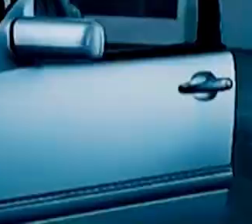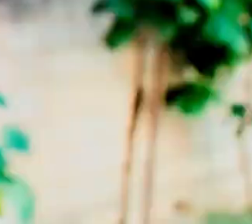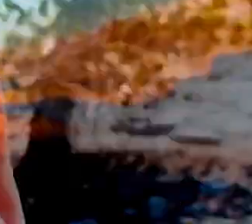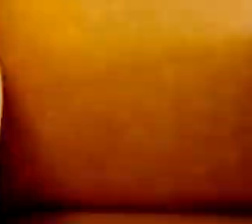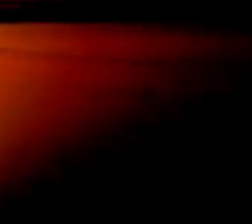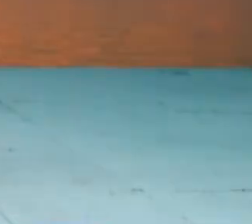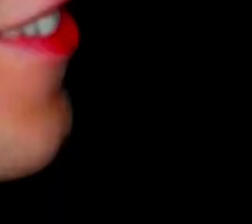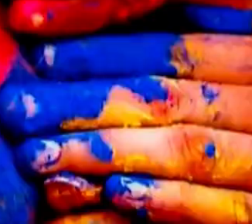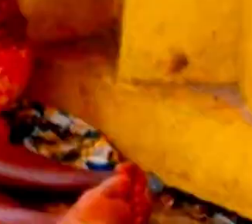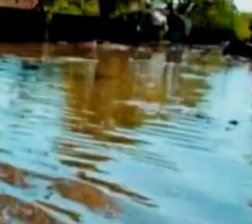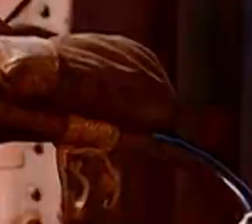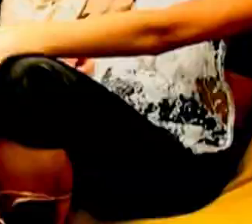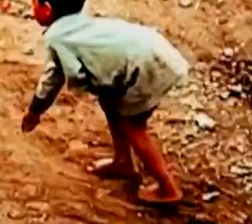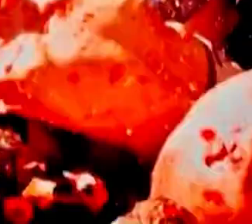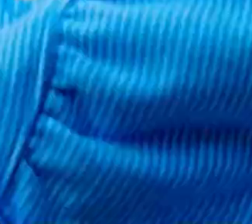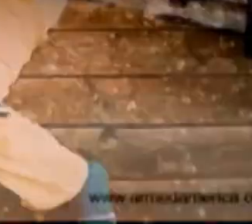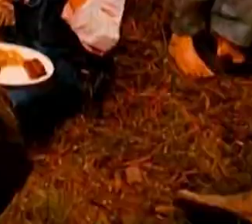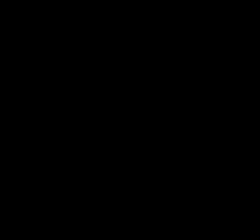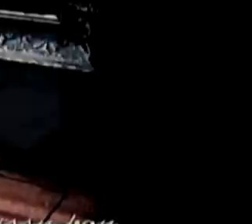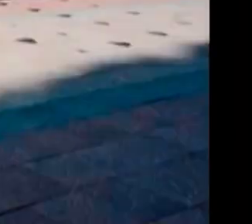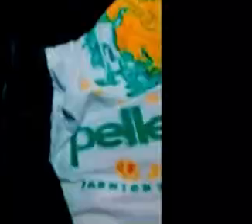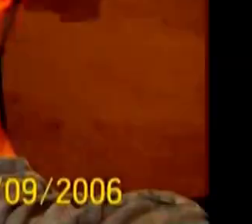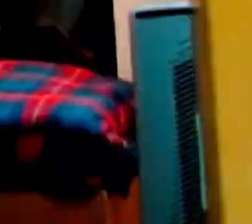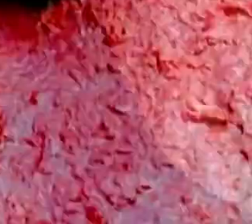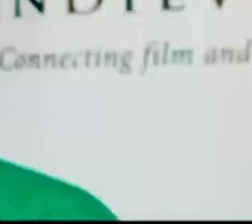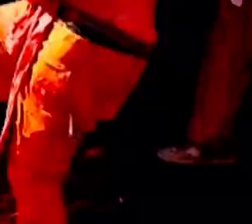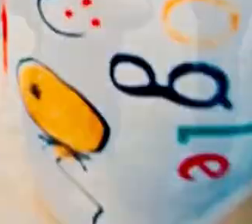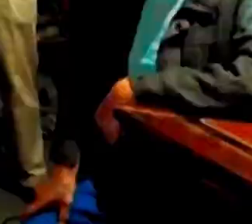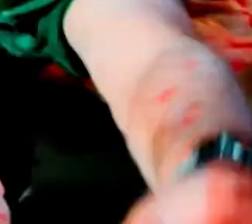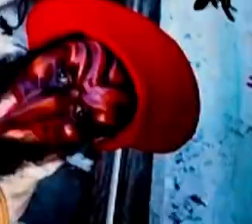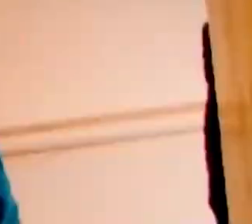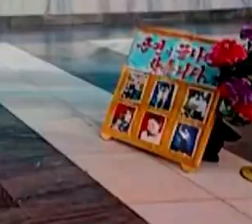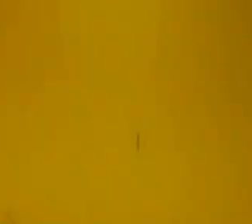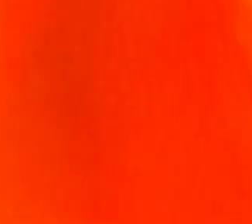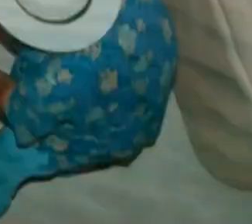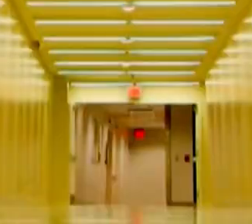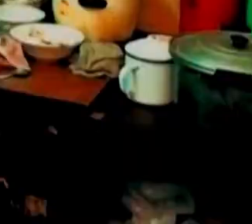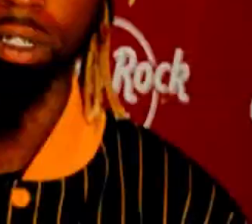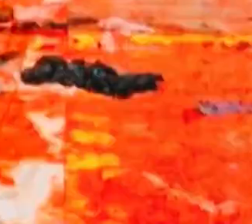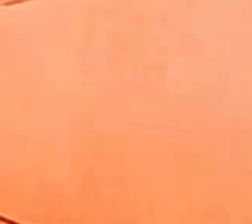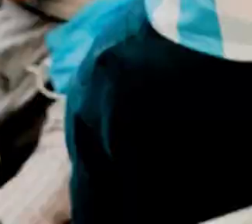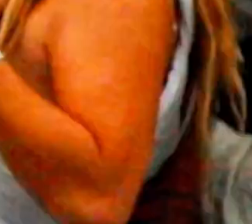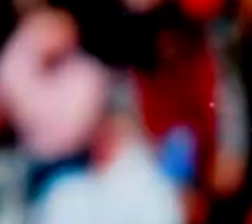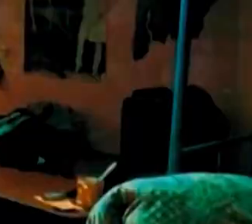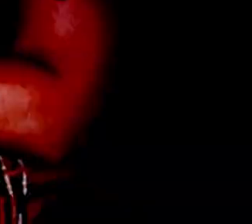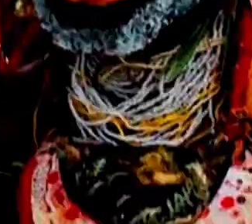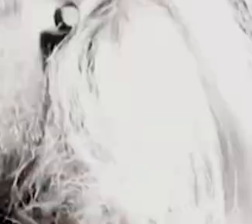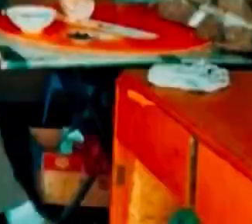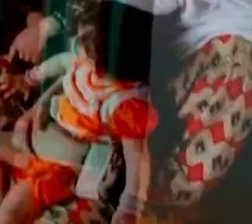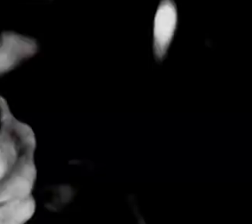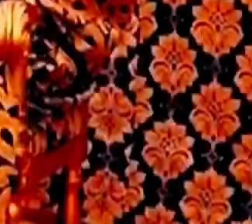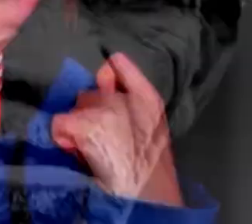A teraz bardzo proszę wyciągnijcie swoje telefony komórkowe i zróbcie zdjęcie ekranu.